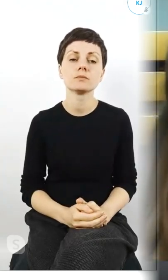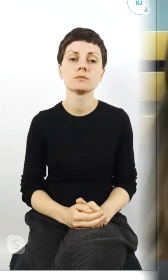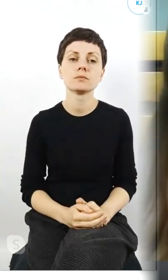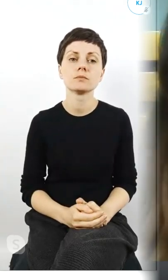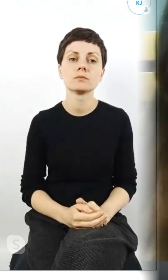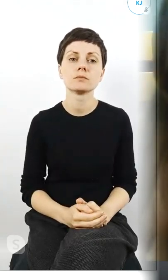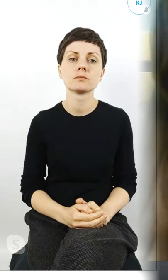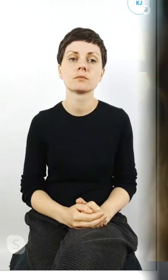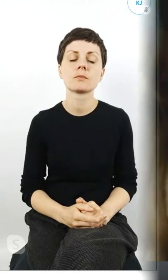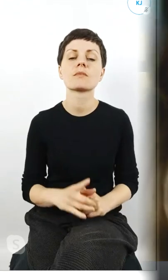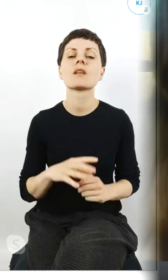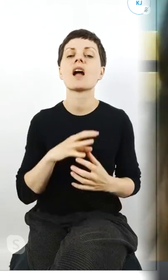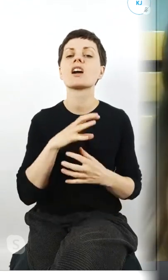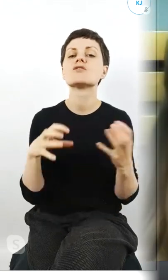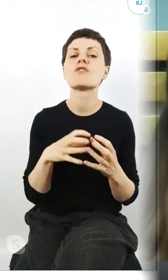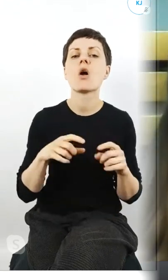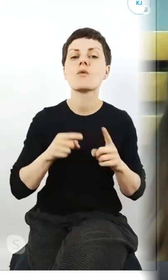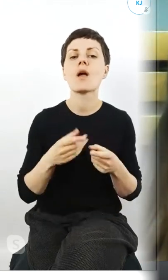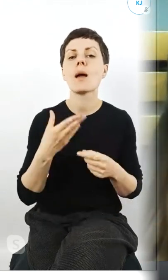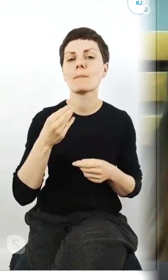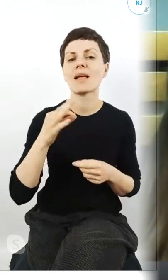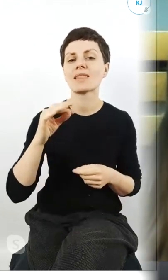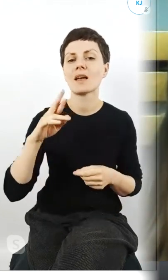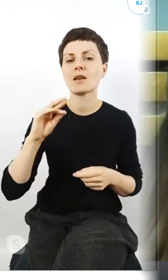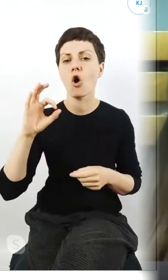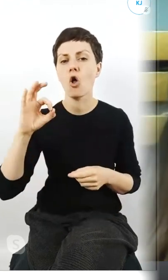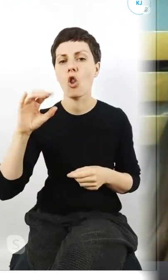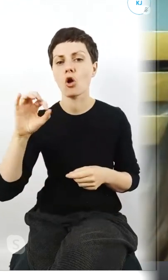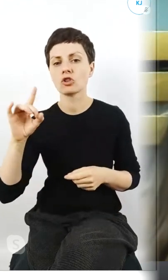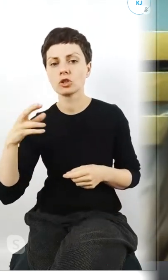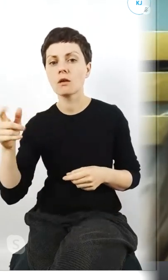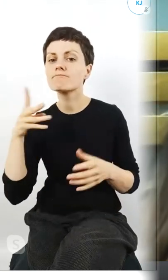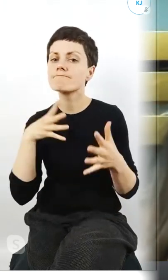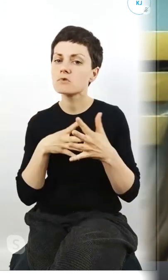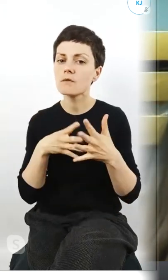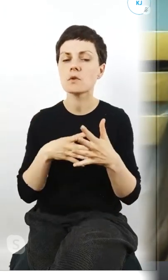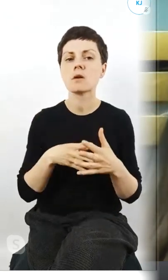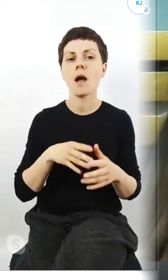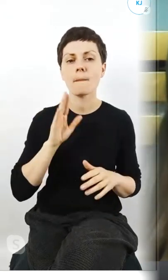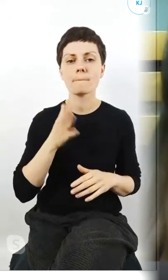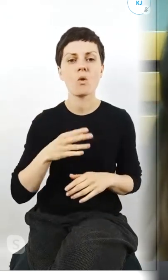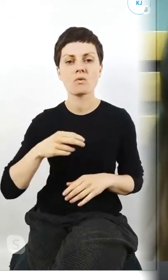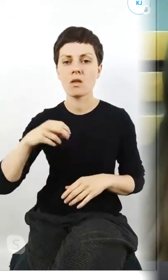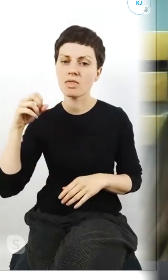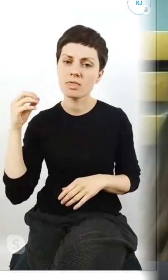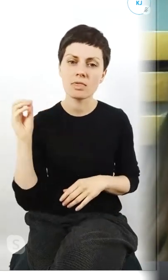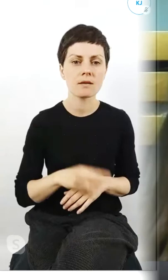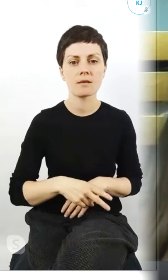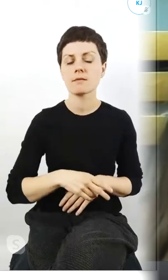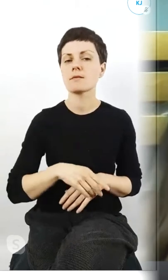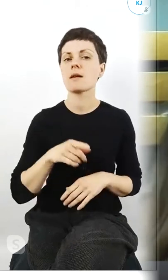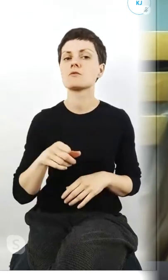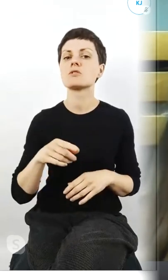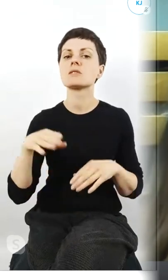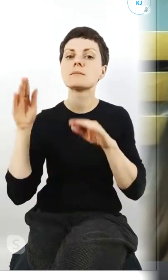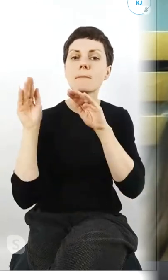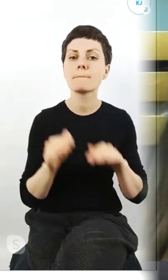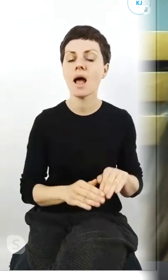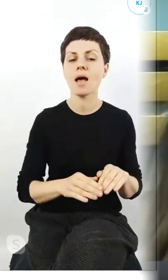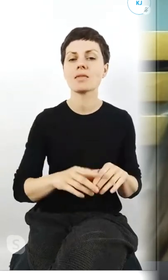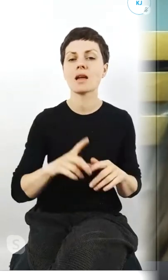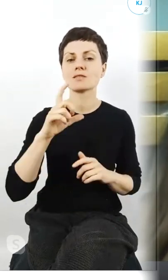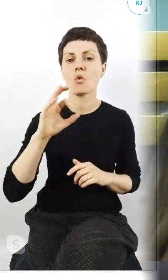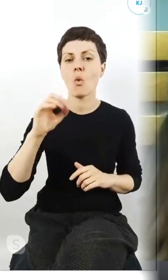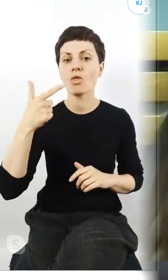Światowa Organizacja Meteorologiczna przewiduje że będzie największy spadek emisji CO2 od drugiej wojny